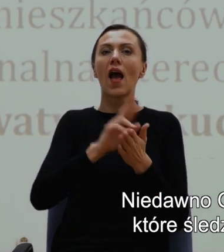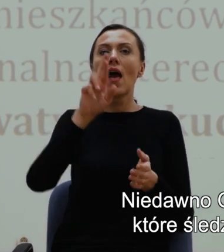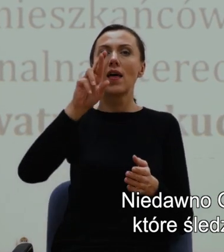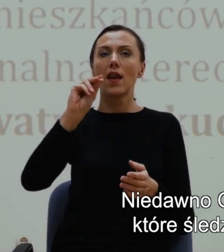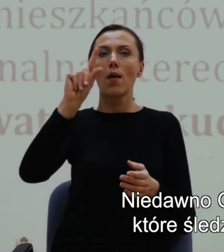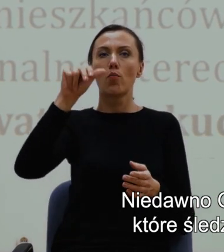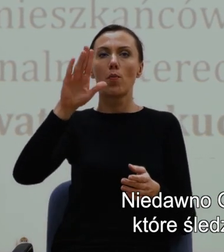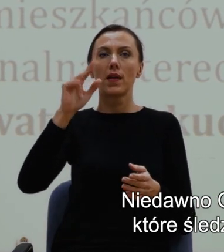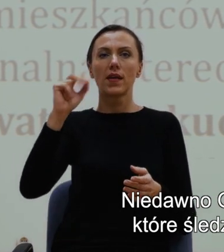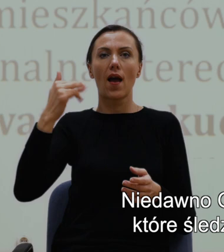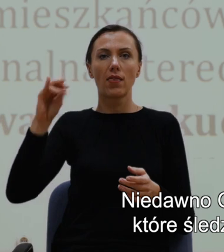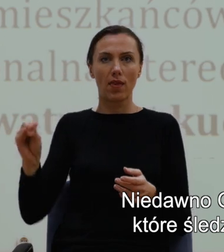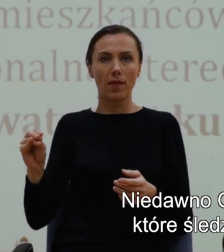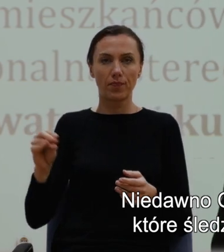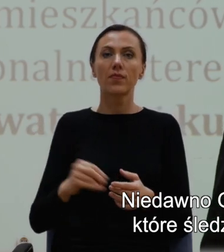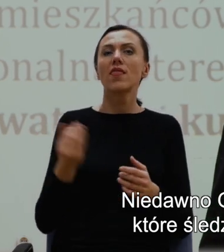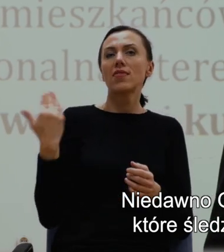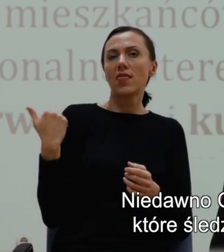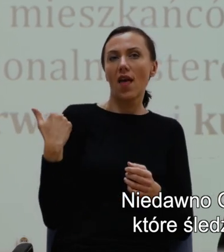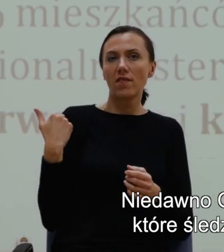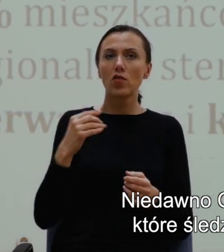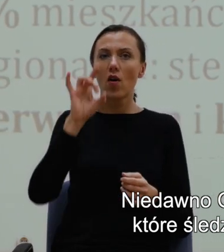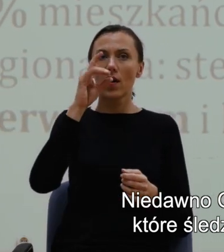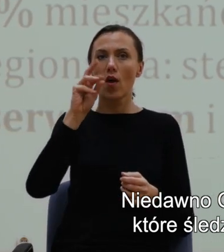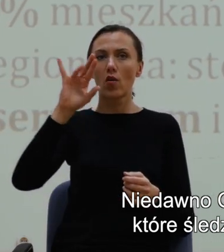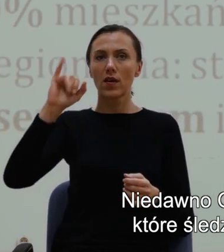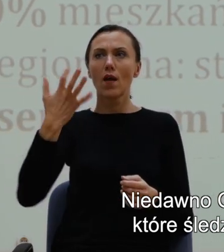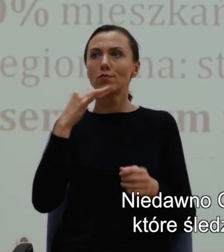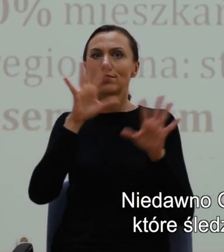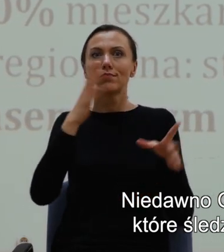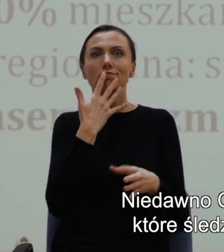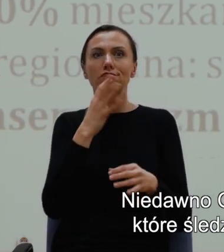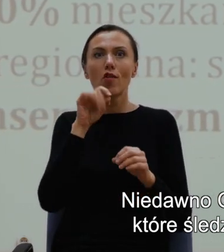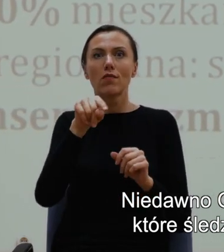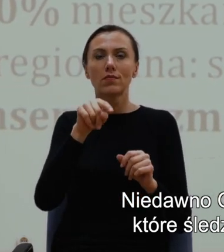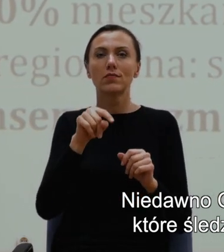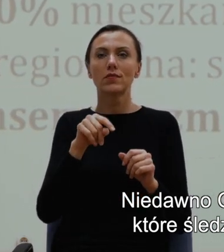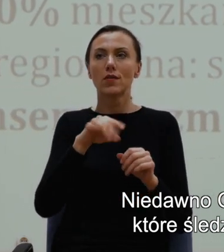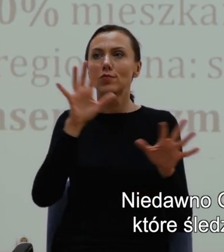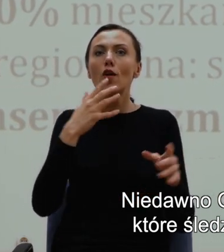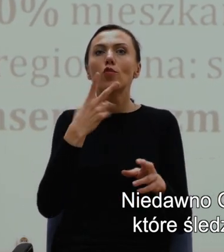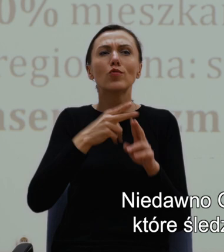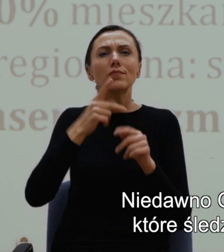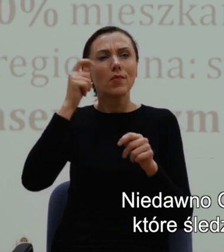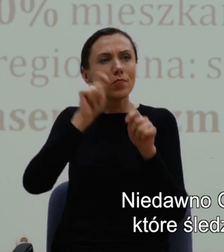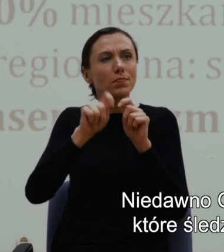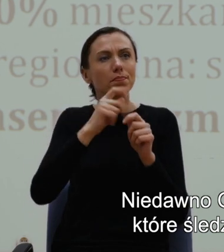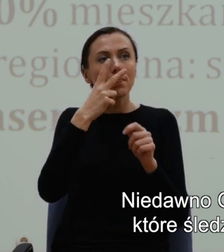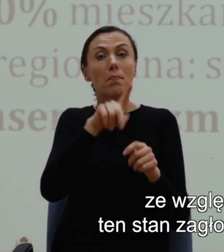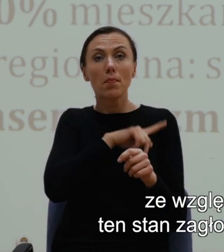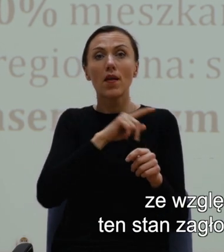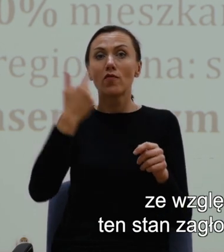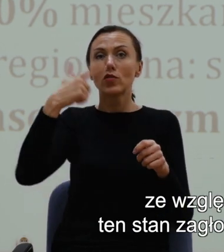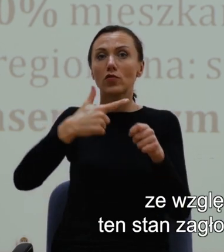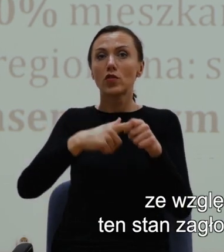Niedawno Georgia była na ustach wszystkich osób, które śledziły wybory amerykańskie w 2020 roku,